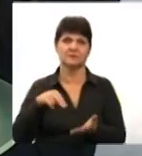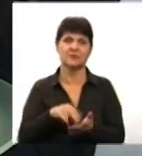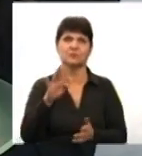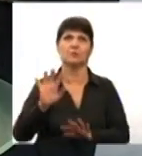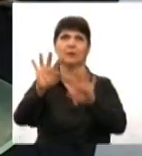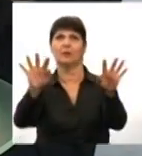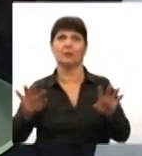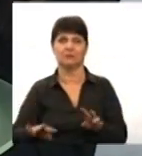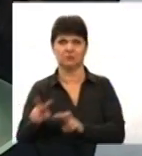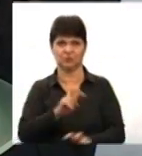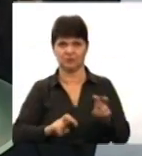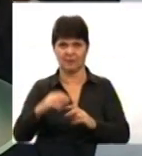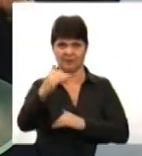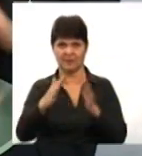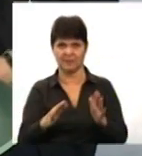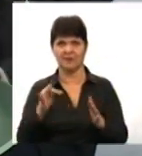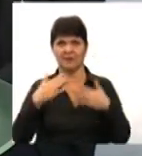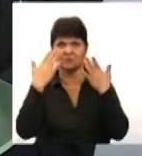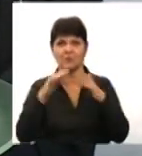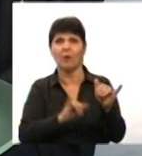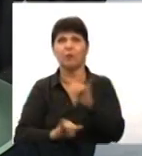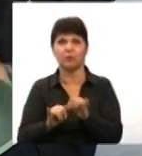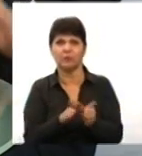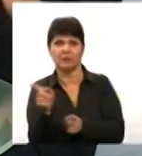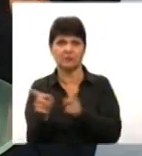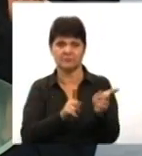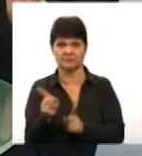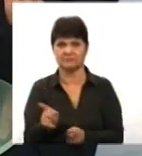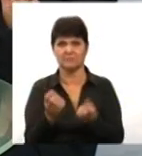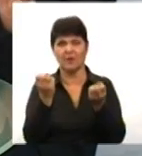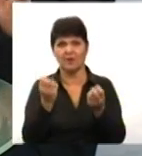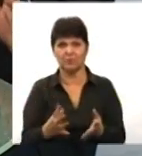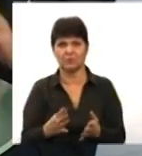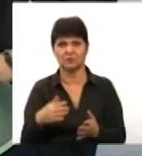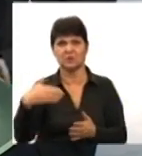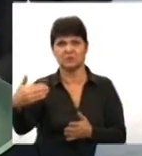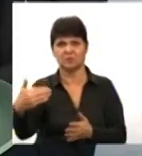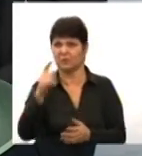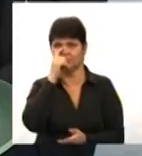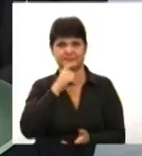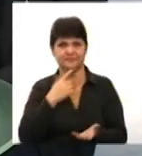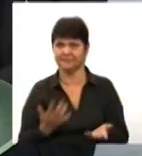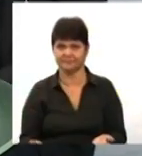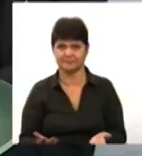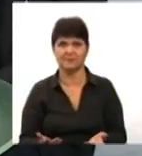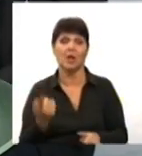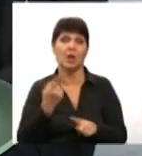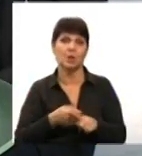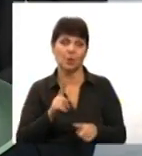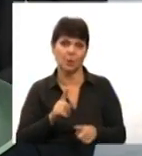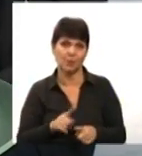табличку і по ній читати, куди, який це там є кабінет. Її просто з боку навіть не зрозуміють. Тому, якби